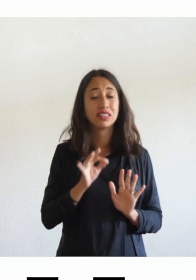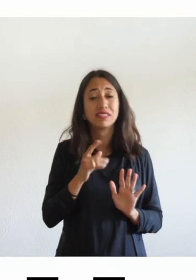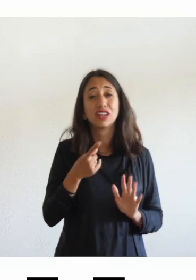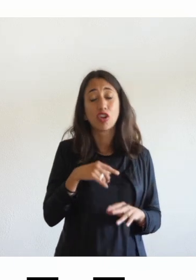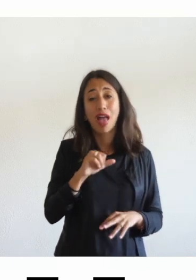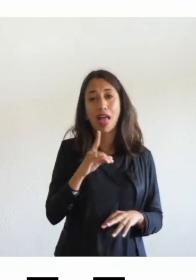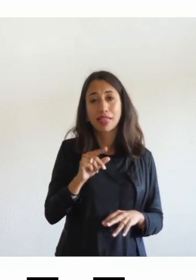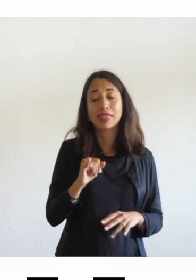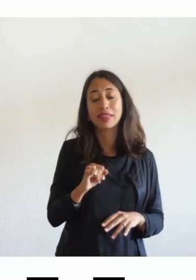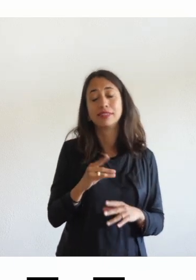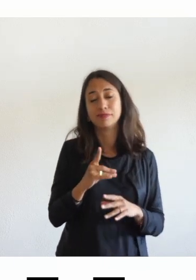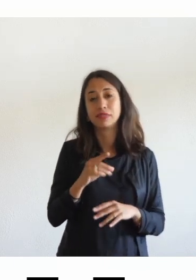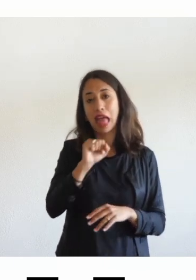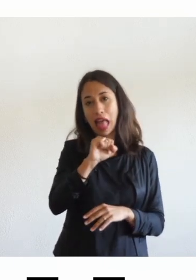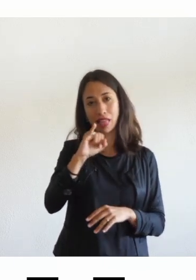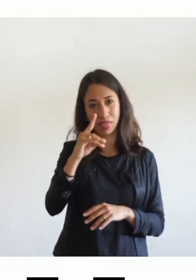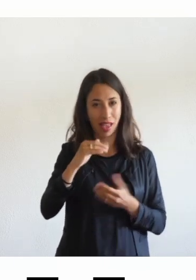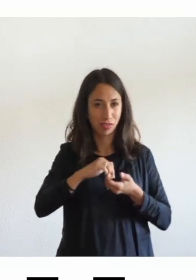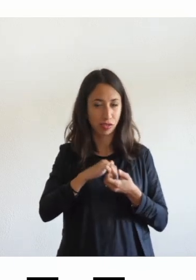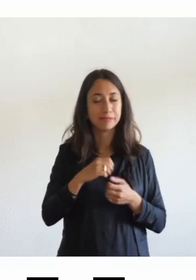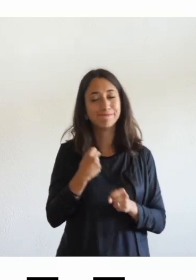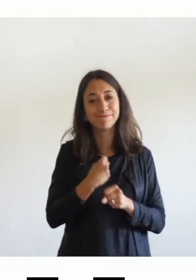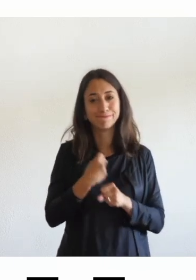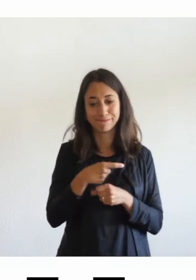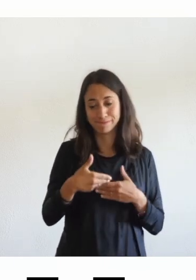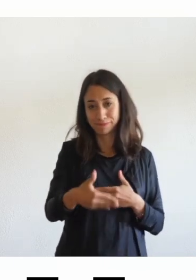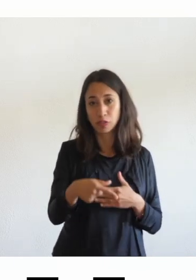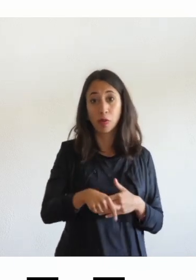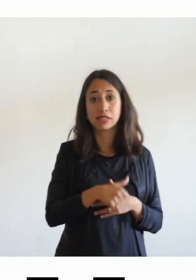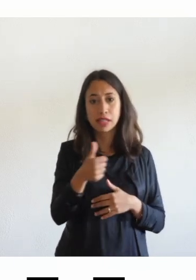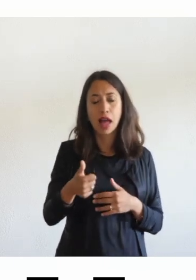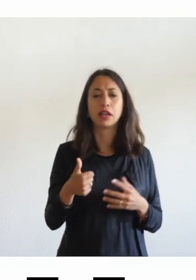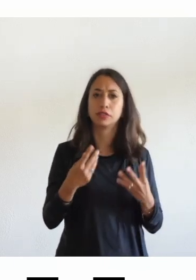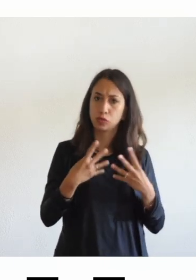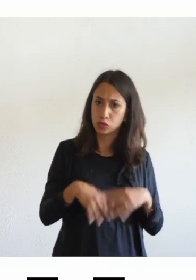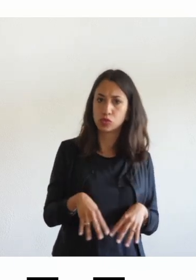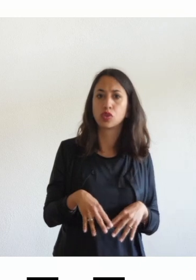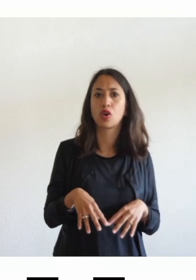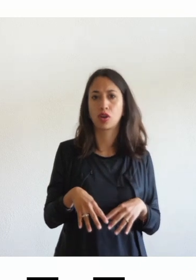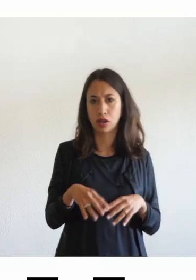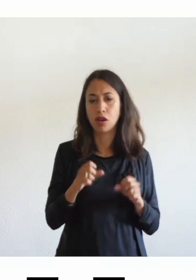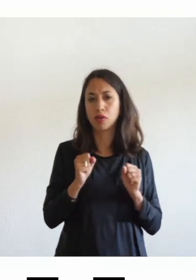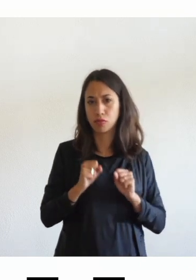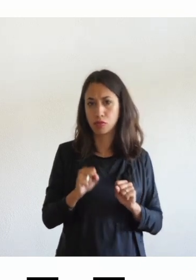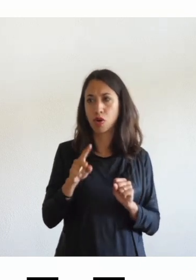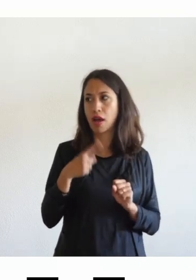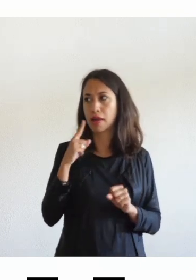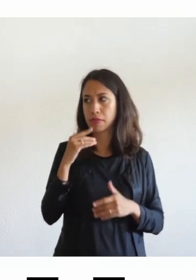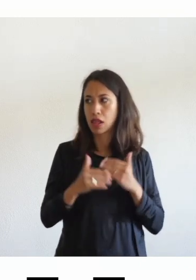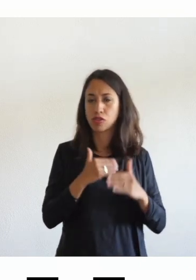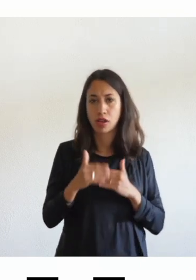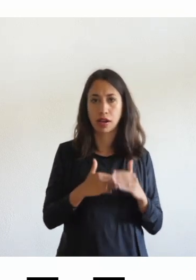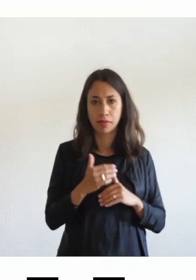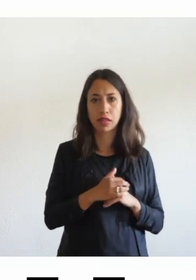AID ci stiamo lavorando questo servizio in questi anni è andato ha funzionato può essere sicuramente migliorato